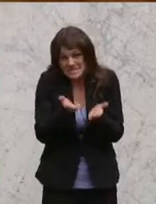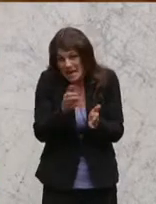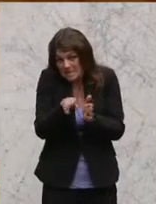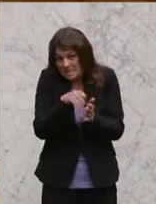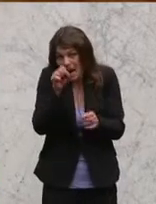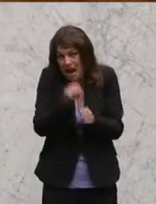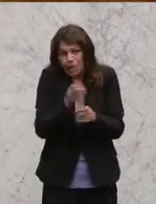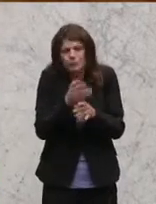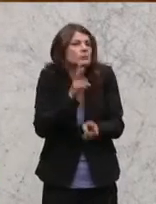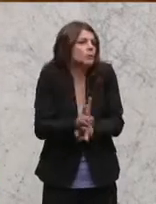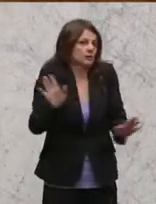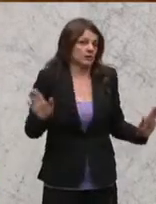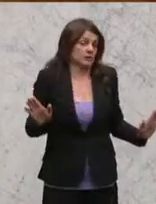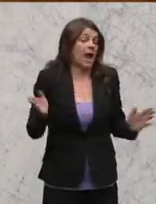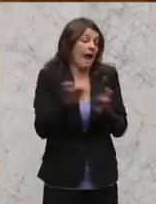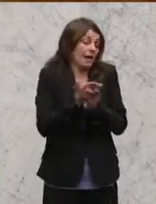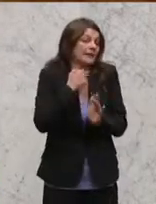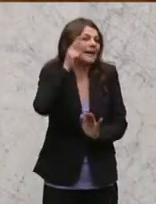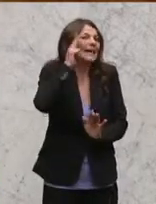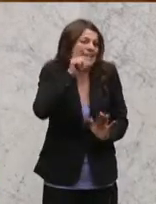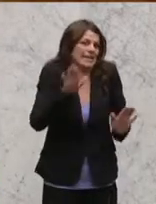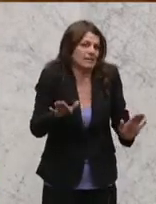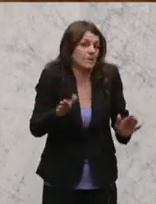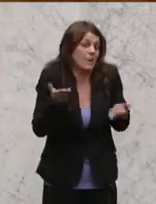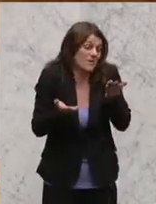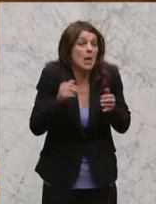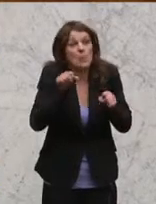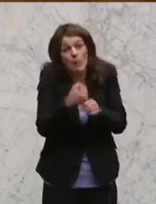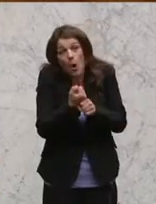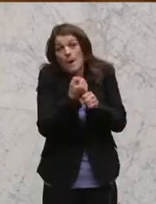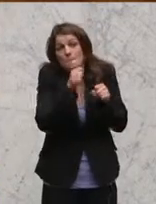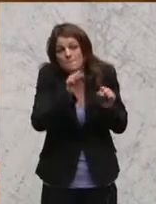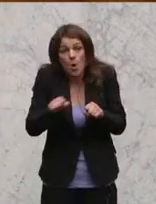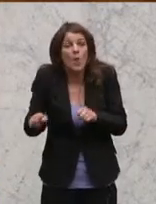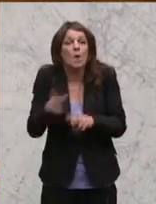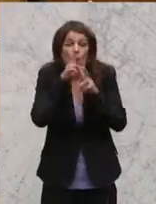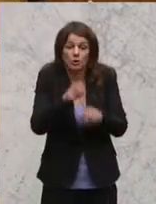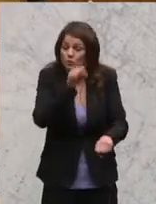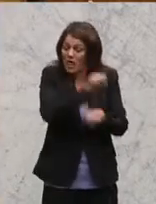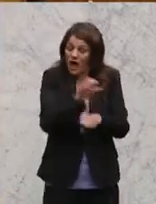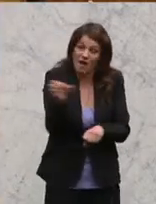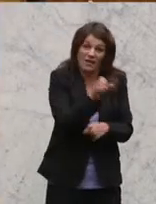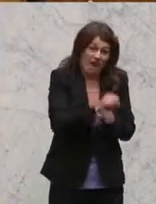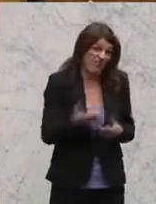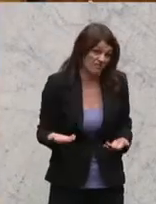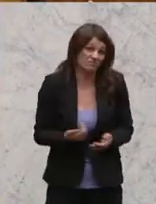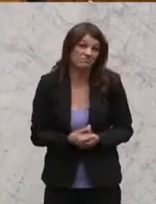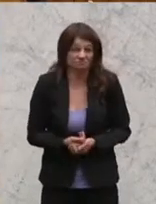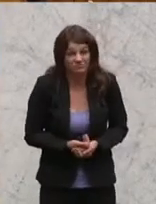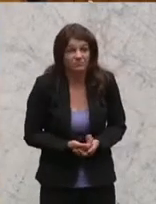gewesen. Ich sage es bewusst vorsichtig, weil ich den Akt nicht kenne. Dann wäre möglicherweise in Untersuchungshaft denkbar gewesen.